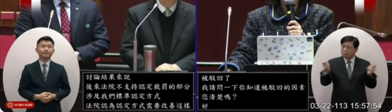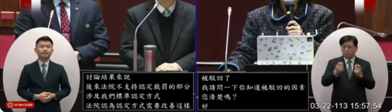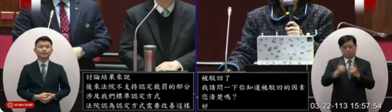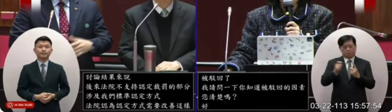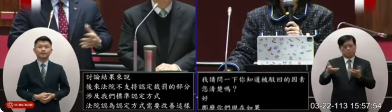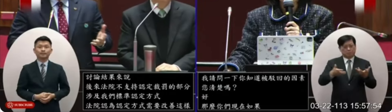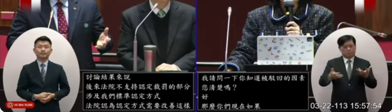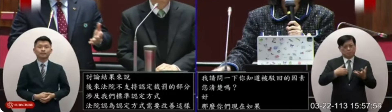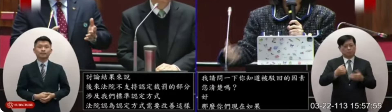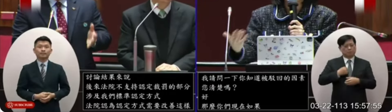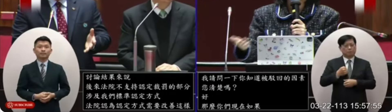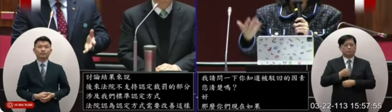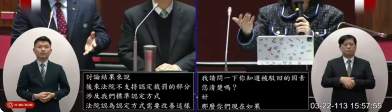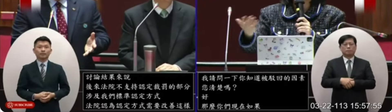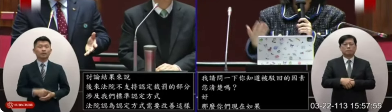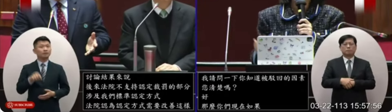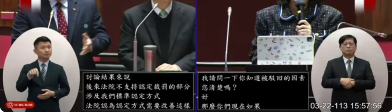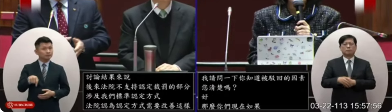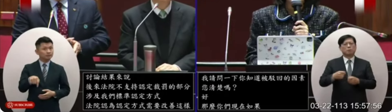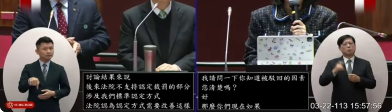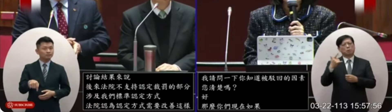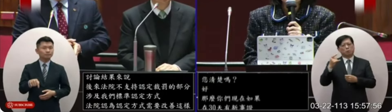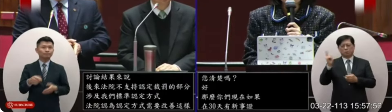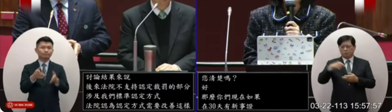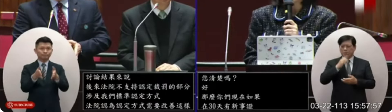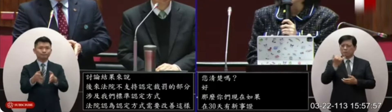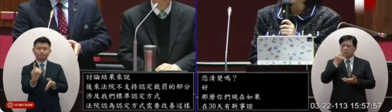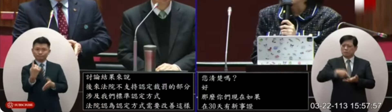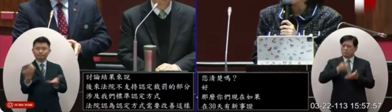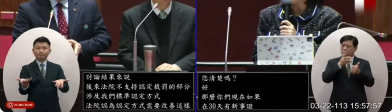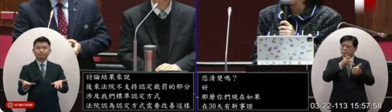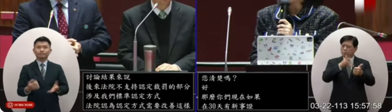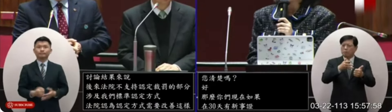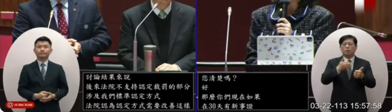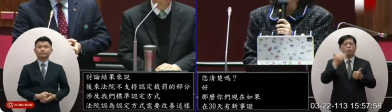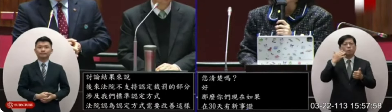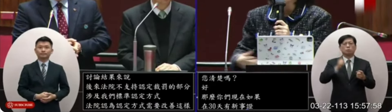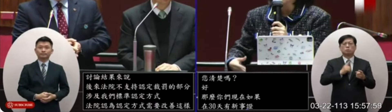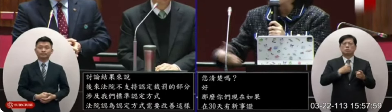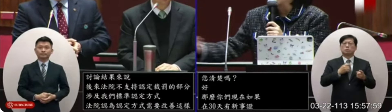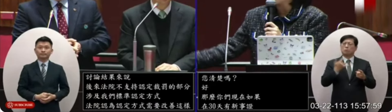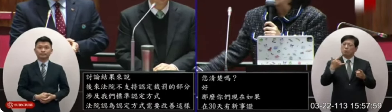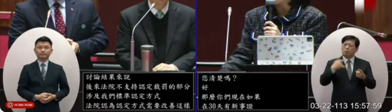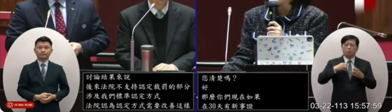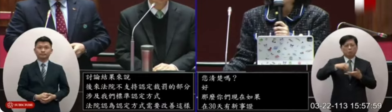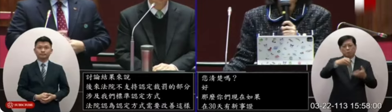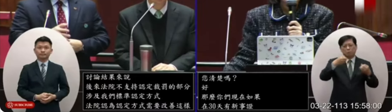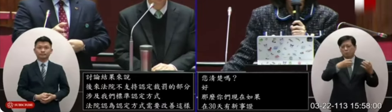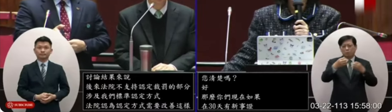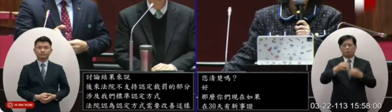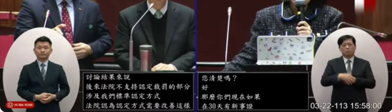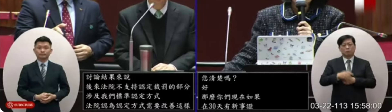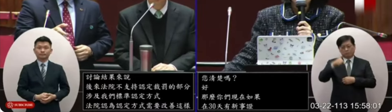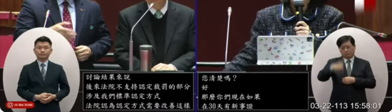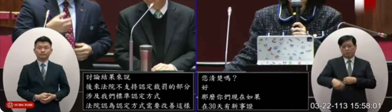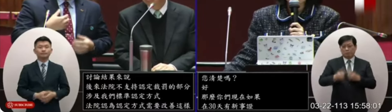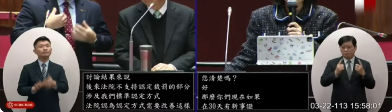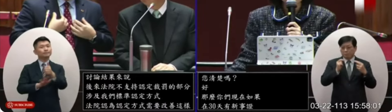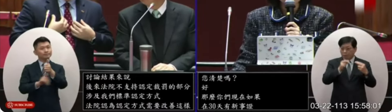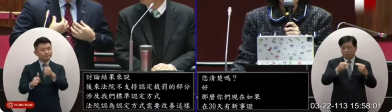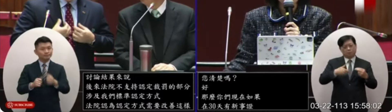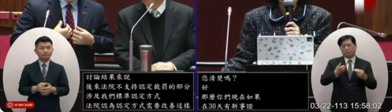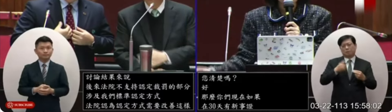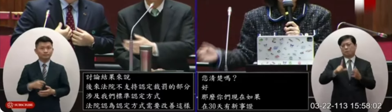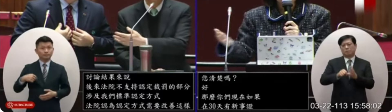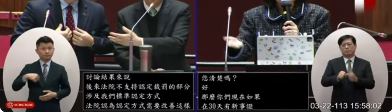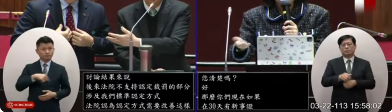久大家對這個事情很想了解我們這麼久才有一次在這裡詢問您的機會如果您都說要再回去討論的話下一次見到